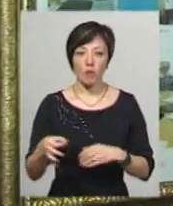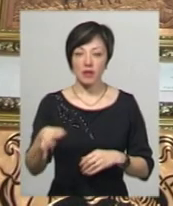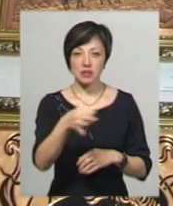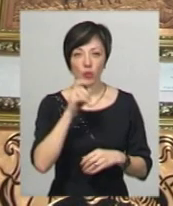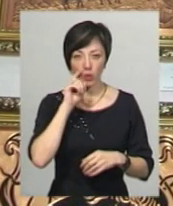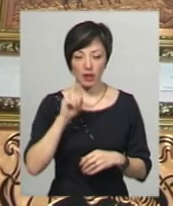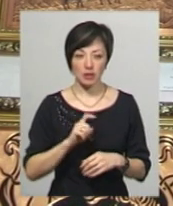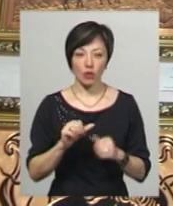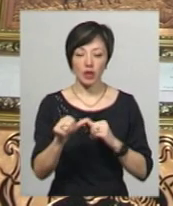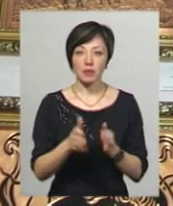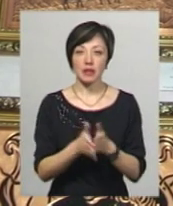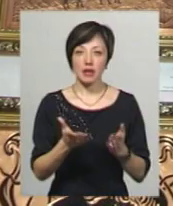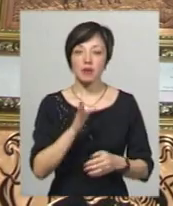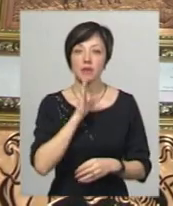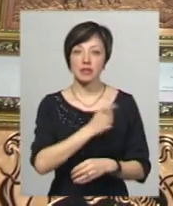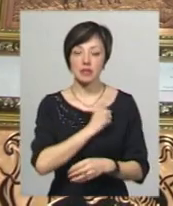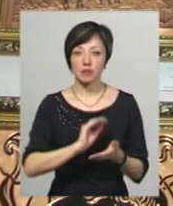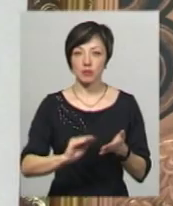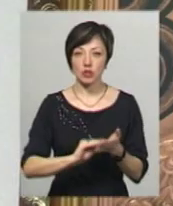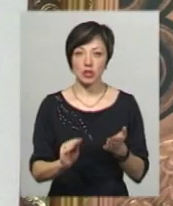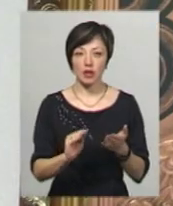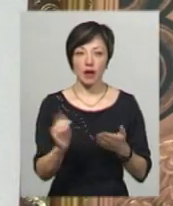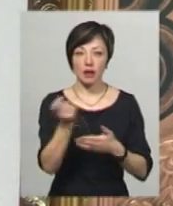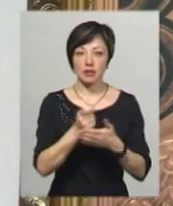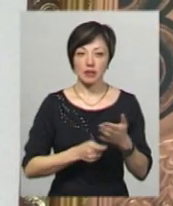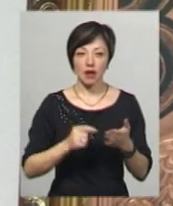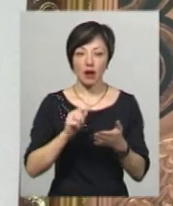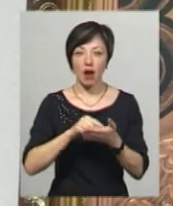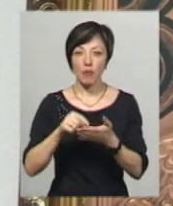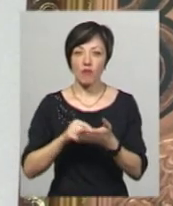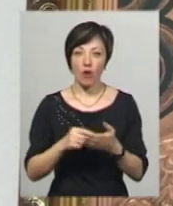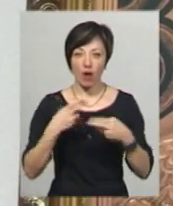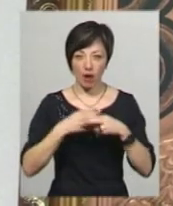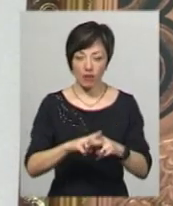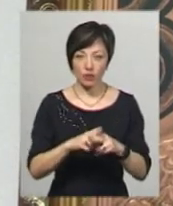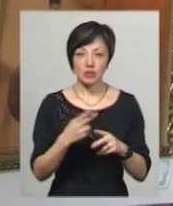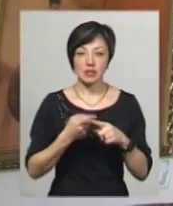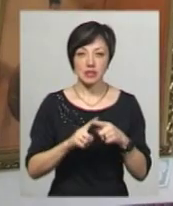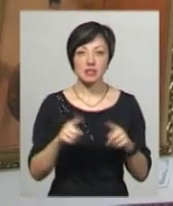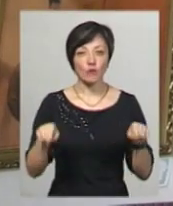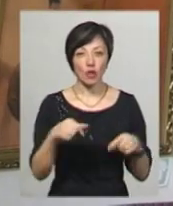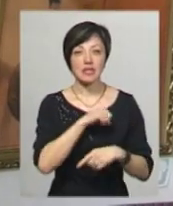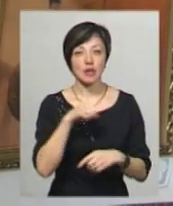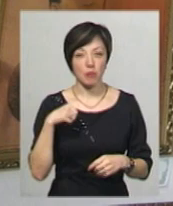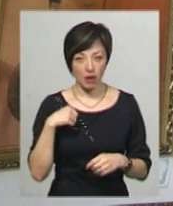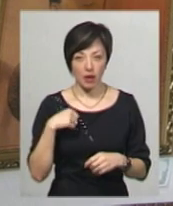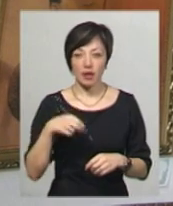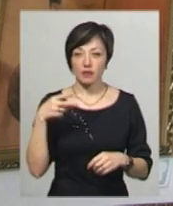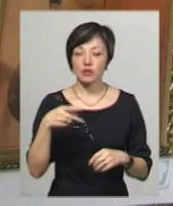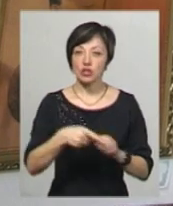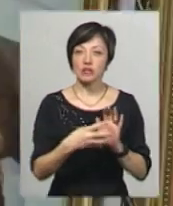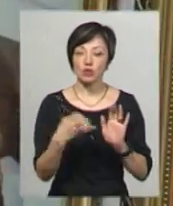України. Окрім книги, майстриня пише картини крапковою графікою на кольоровому металі. Каже, цю техніку вона створила самостійно. У